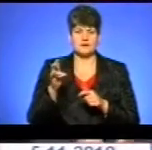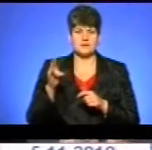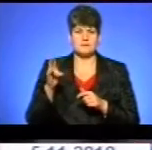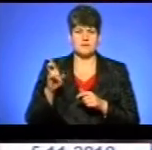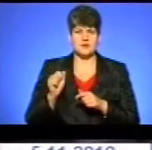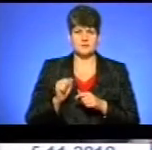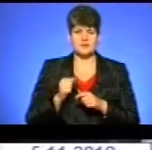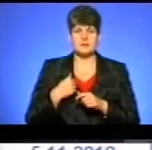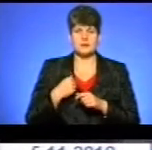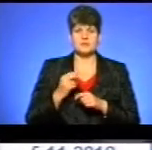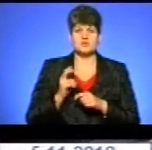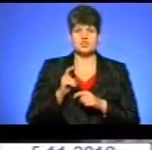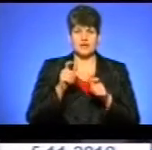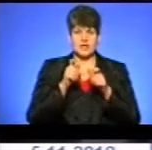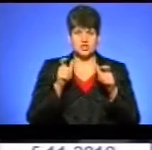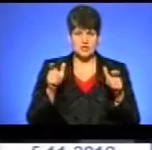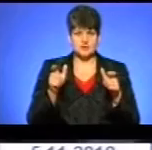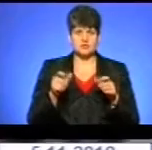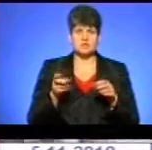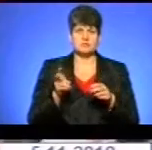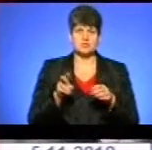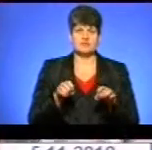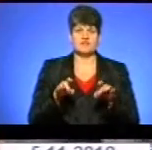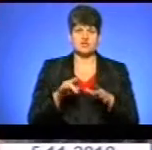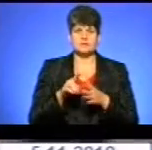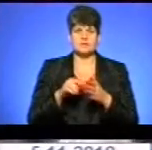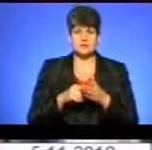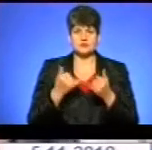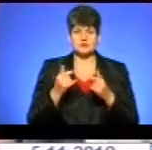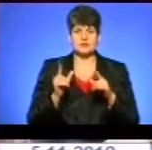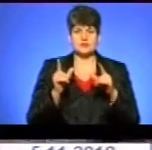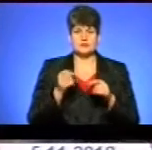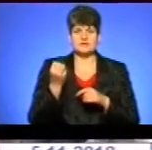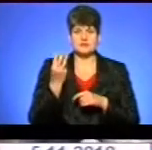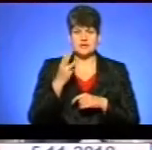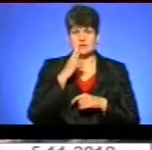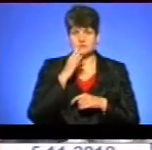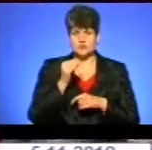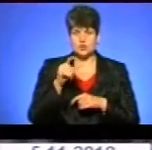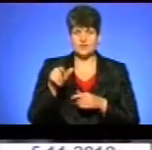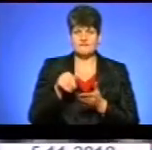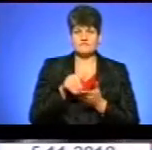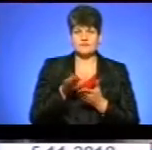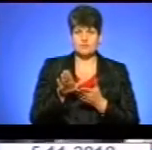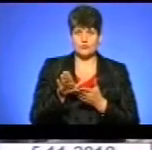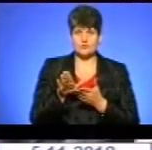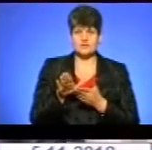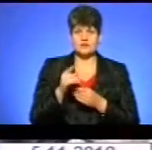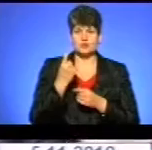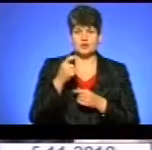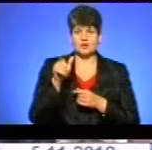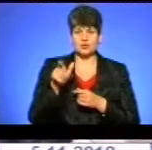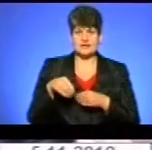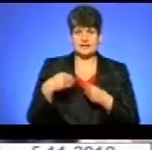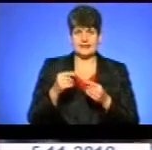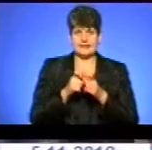Ми прийшли покричати, що прийшли вирішити питання. Сьогодні їхала в 13-му, водій відмовився жодній людині давати